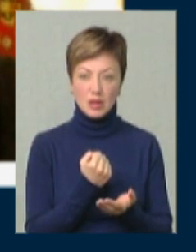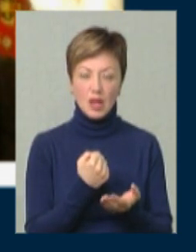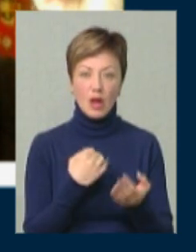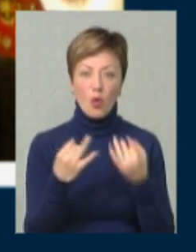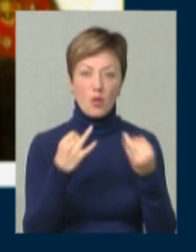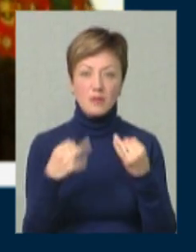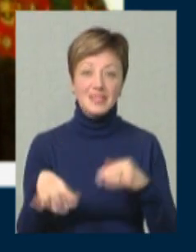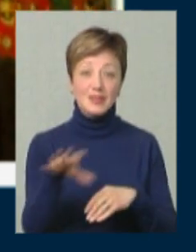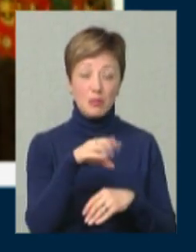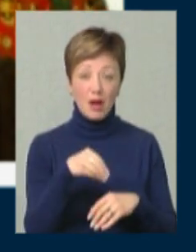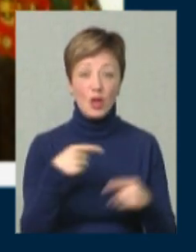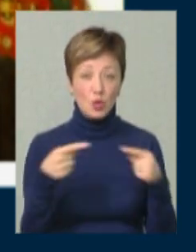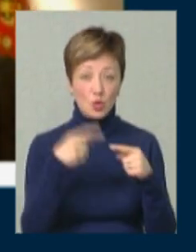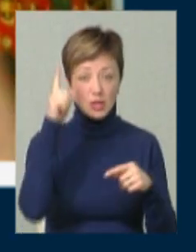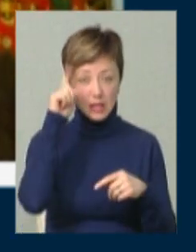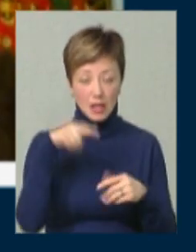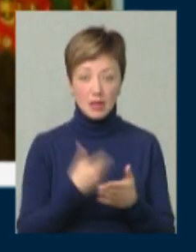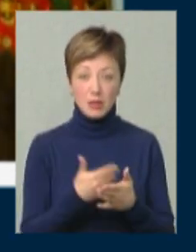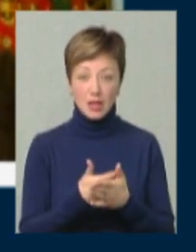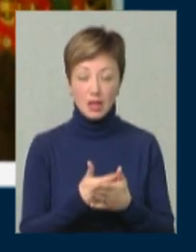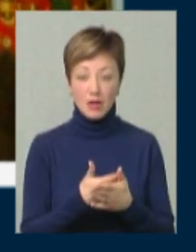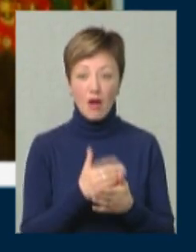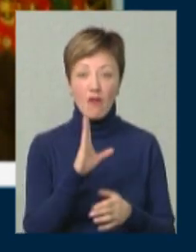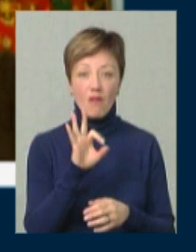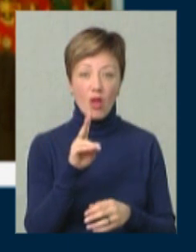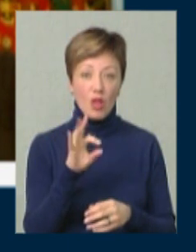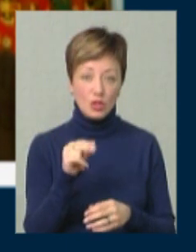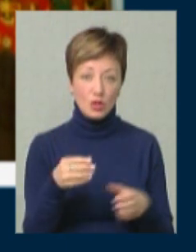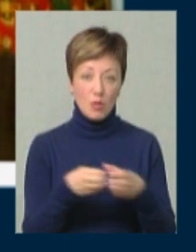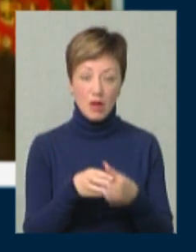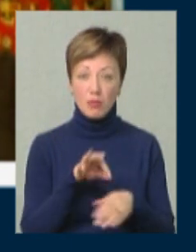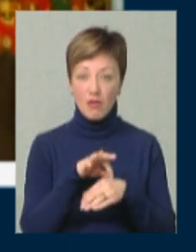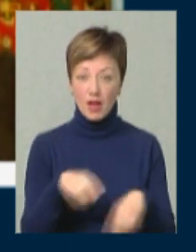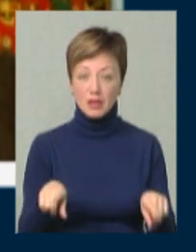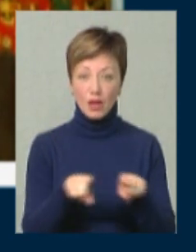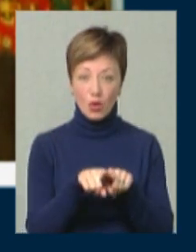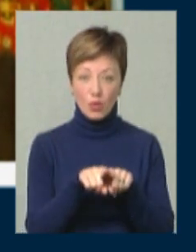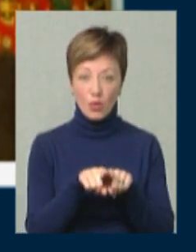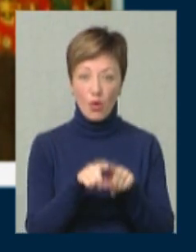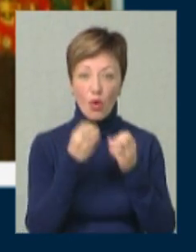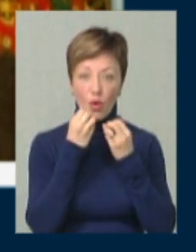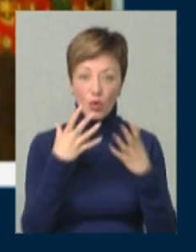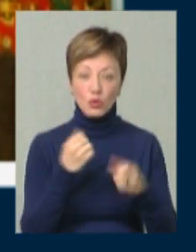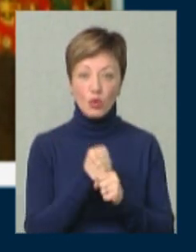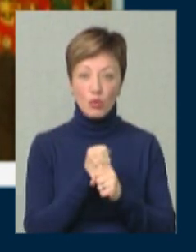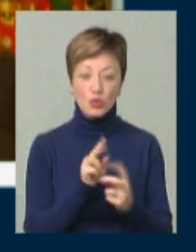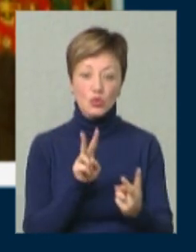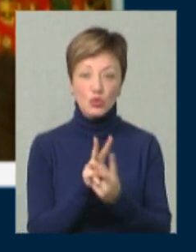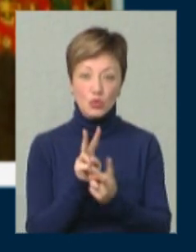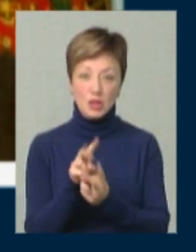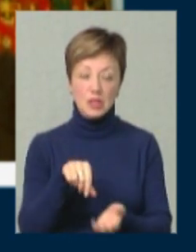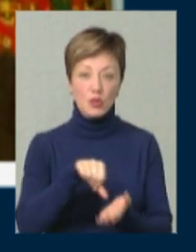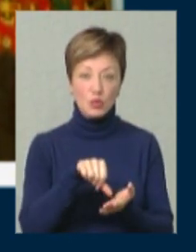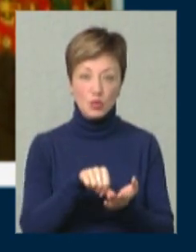комунікувати з усіма, але я точно знаю, наприклад, що ми в Волочівській громаді провели таку хорошу робочу зустріч за